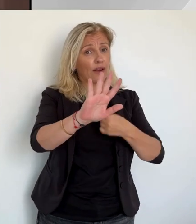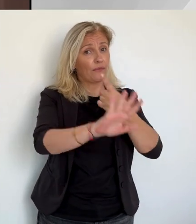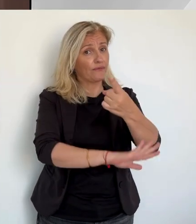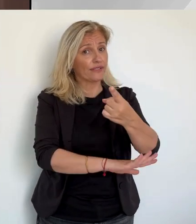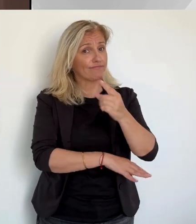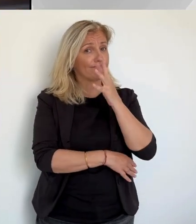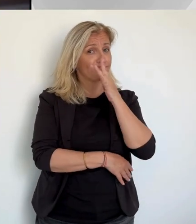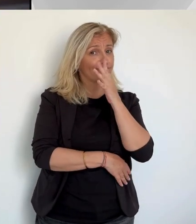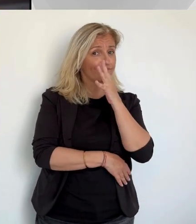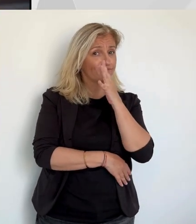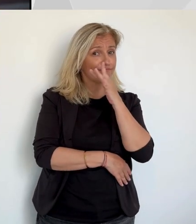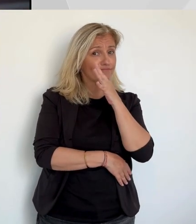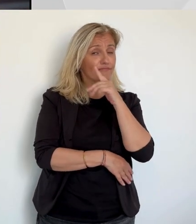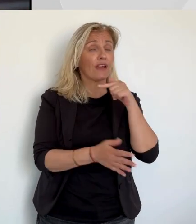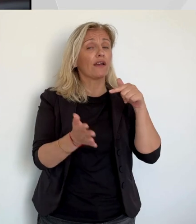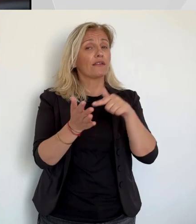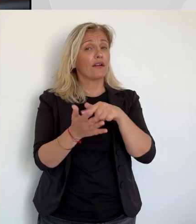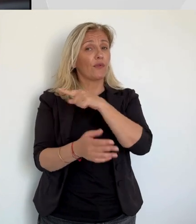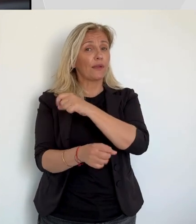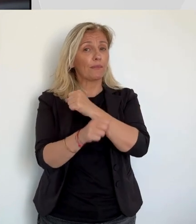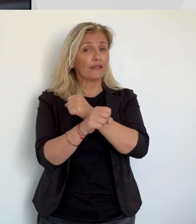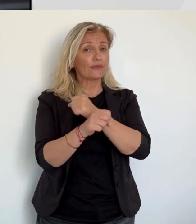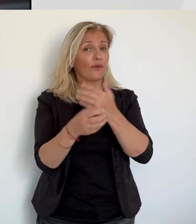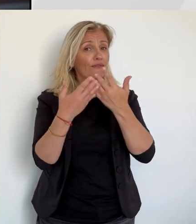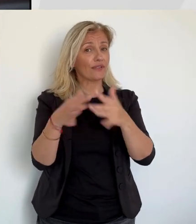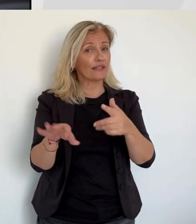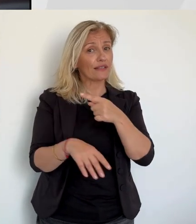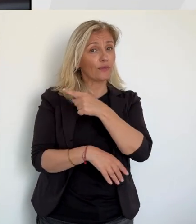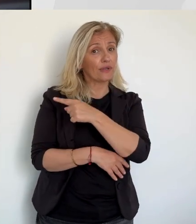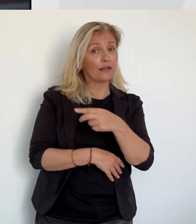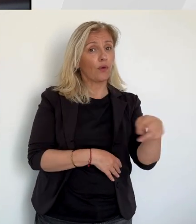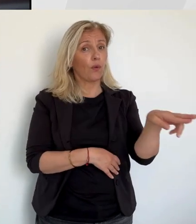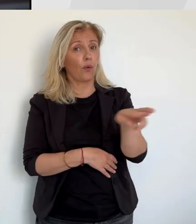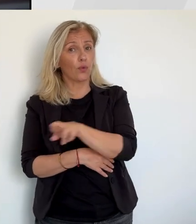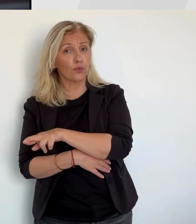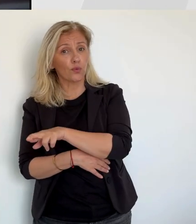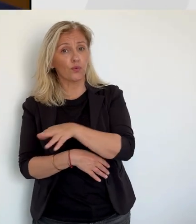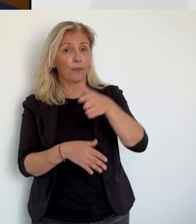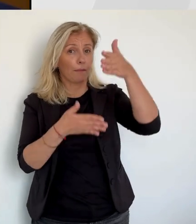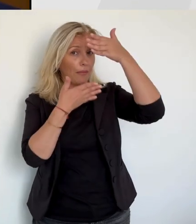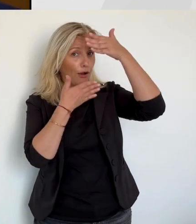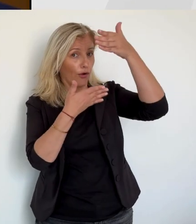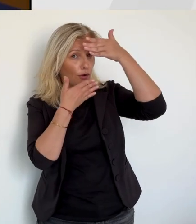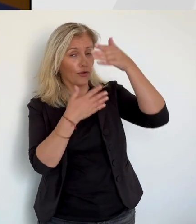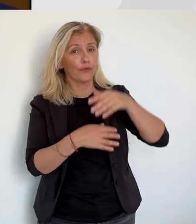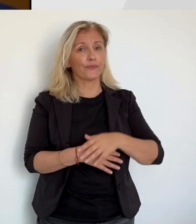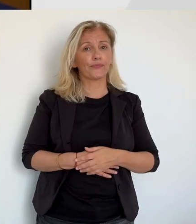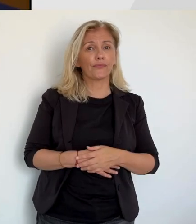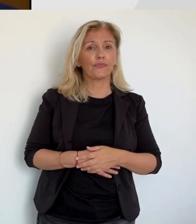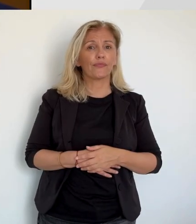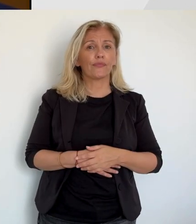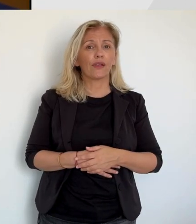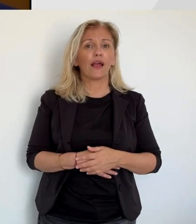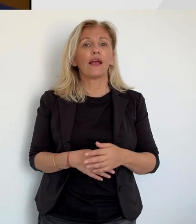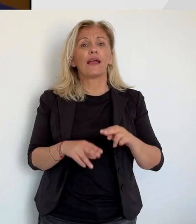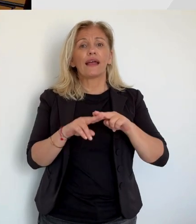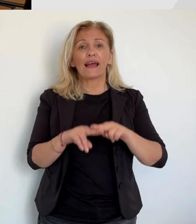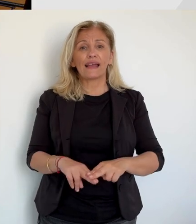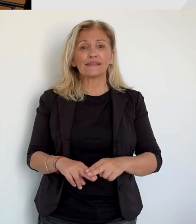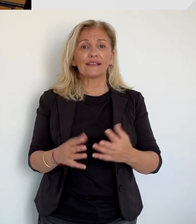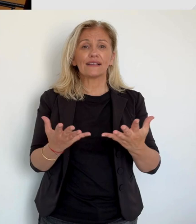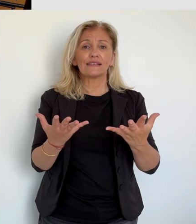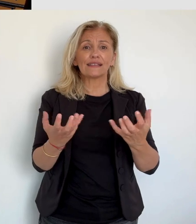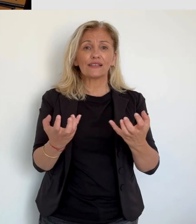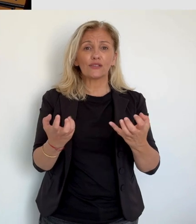L'avocat général avait requis 12 ans de réclusion criminelle à l'encontre d'Ayou Bezel, estimant qu'au vu des témoignages circonstanciés des deux